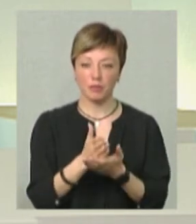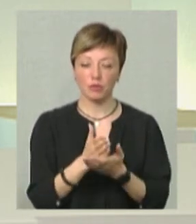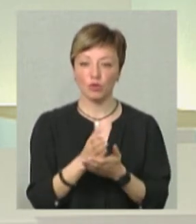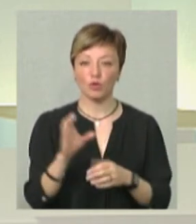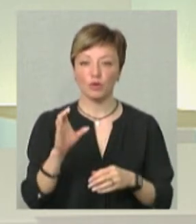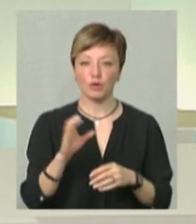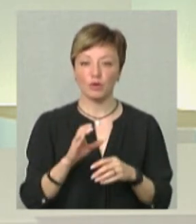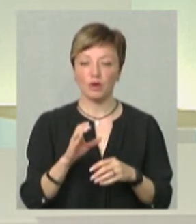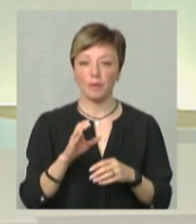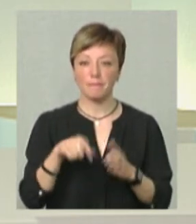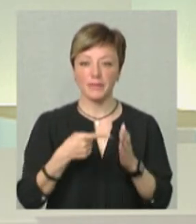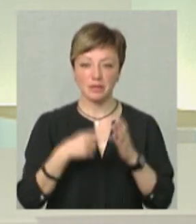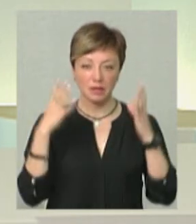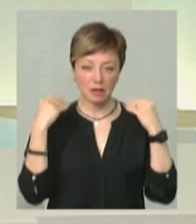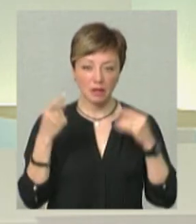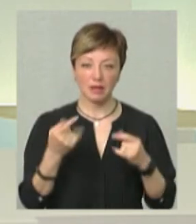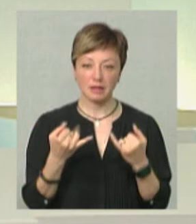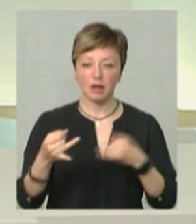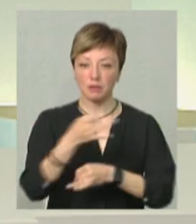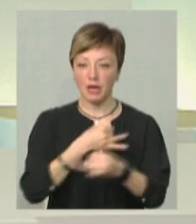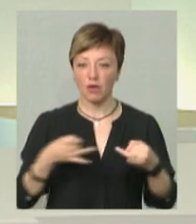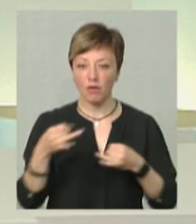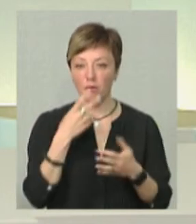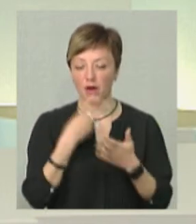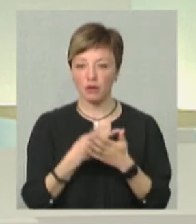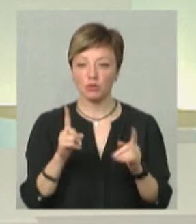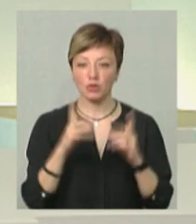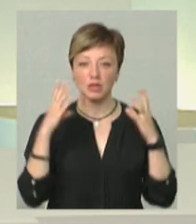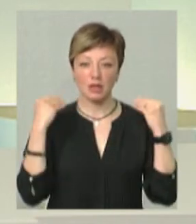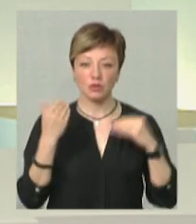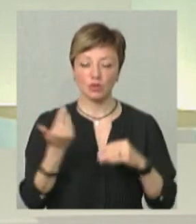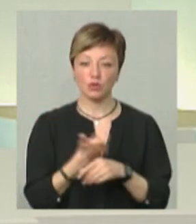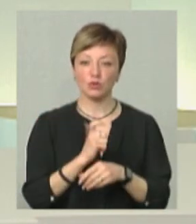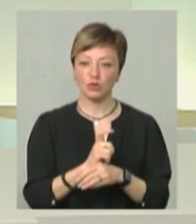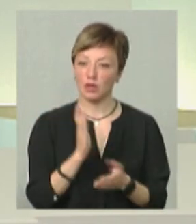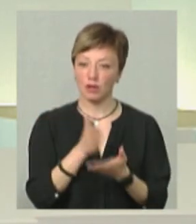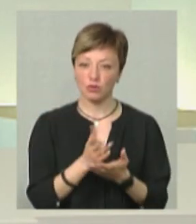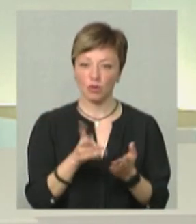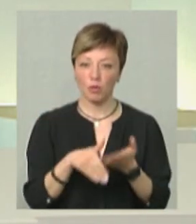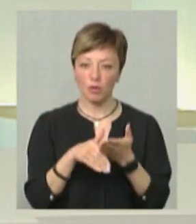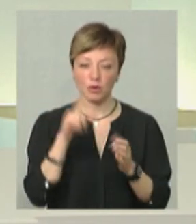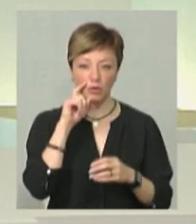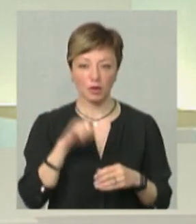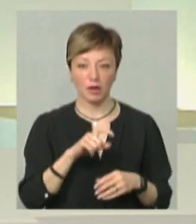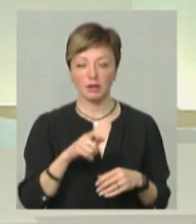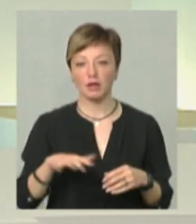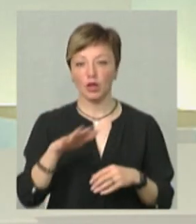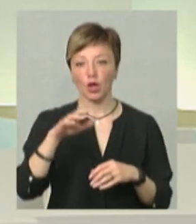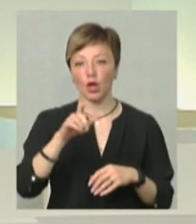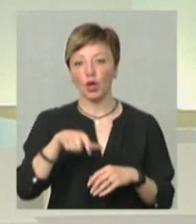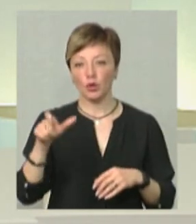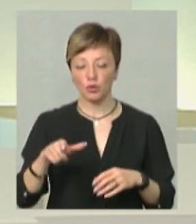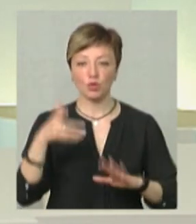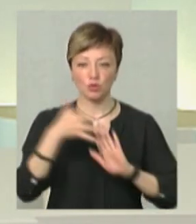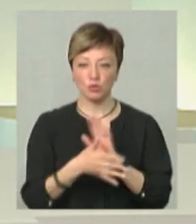Сума коледжу міста Інховен. Тому йдуть такі переговори. Ми бачимо, що нідерландська сторона дуже налаштована допомогти Україні. Люди на